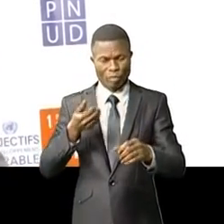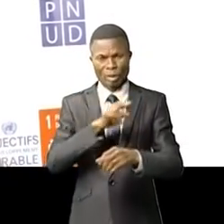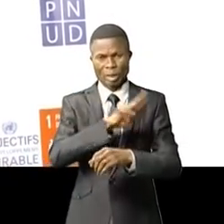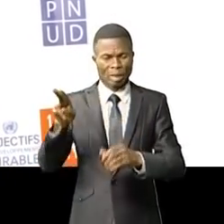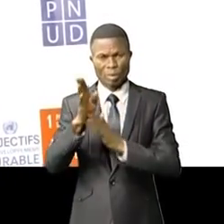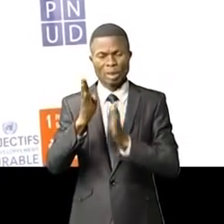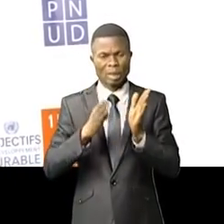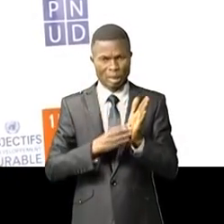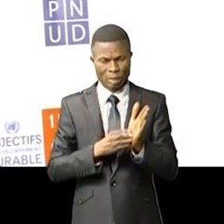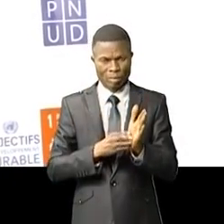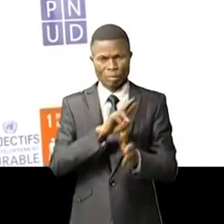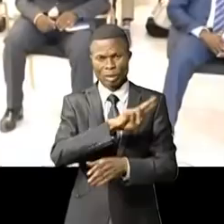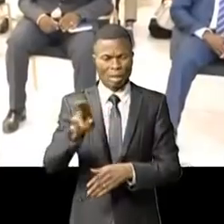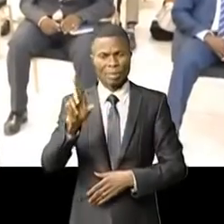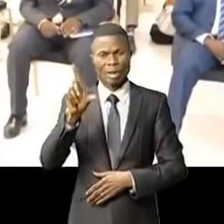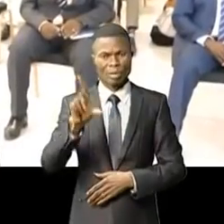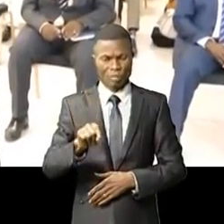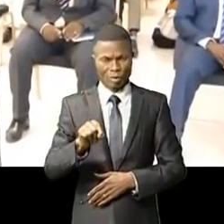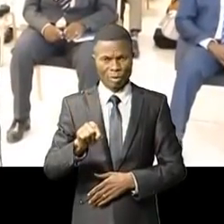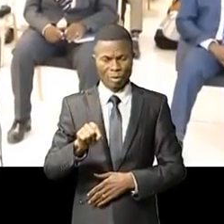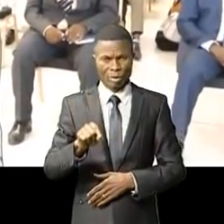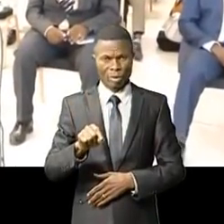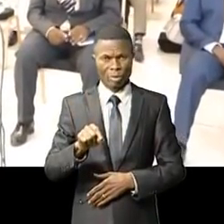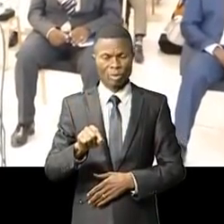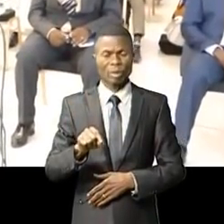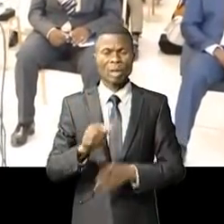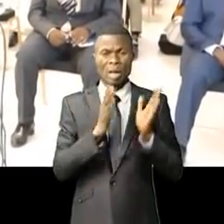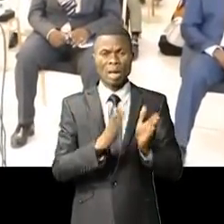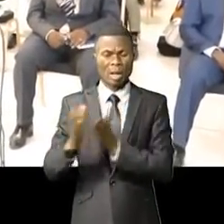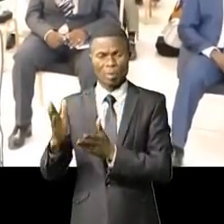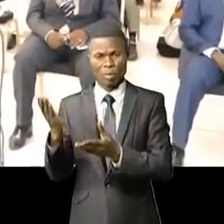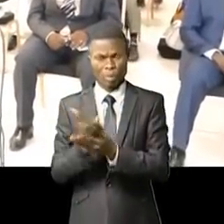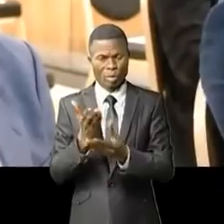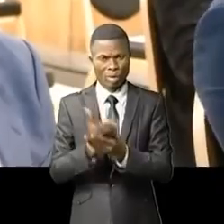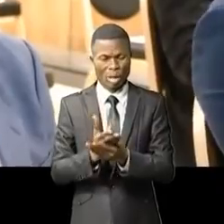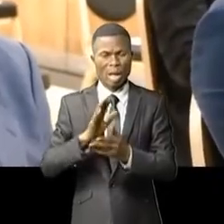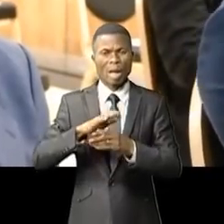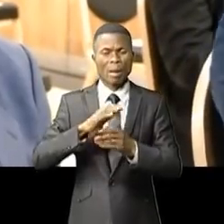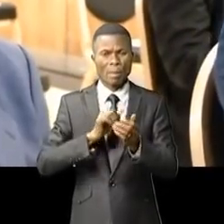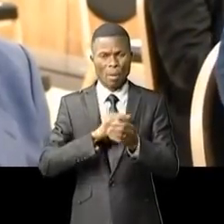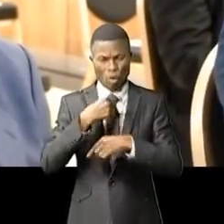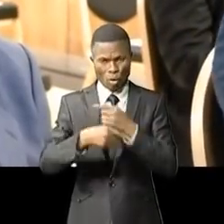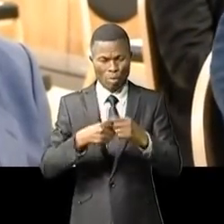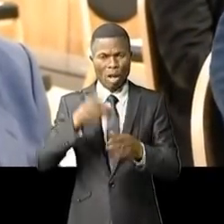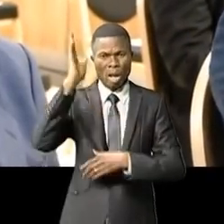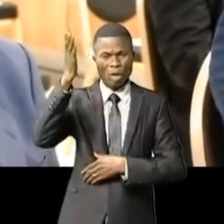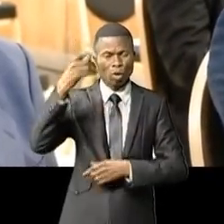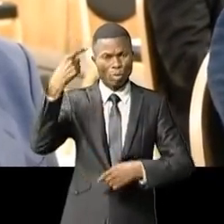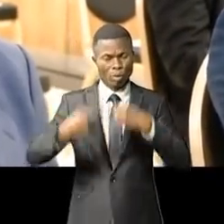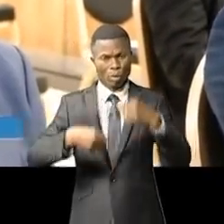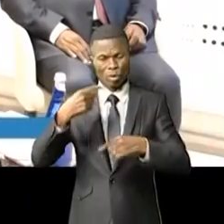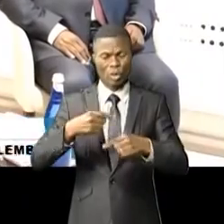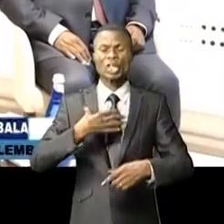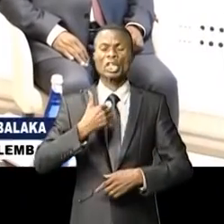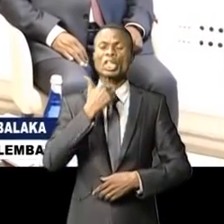ou 2020. Cette étape d'élaboration sera suivie de la conférence des bailleurs de